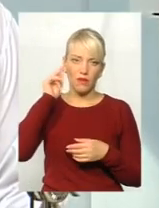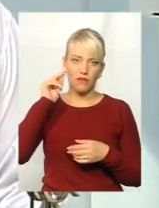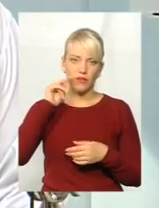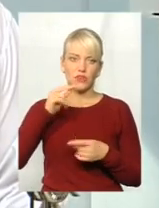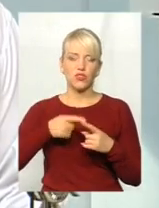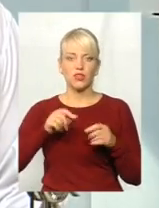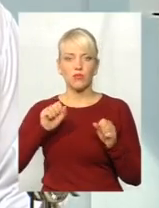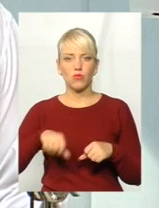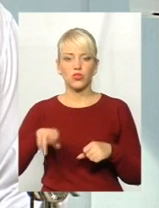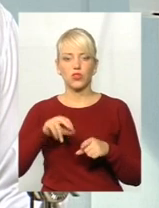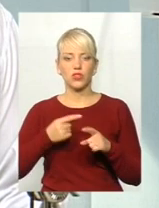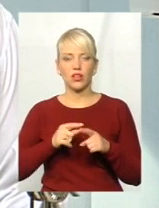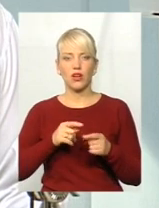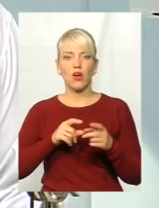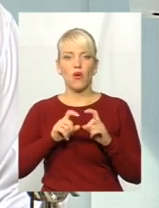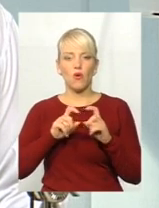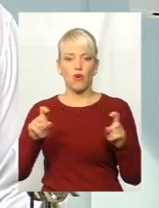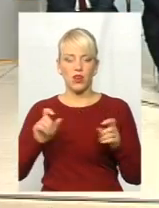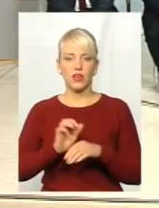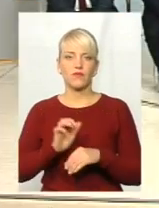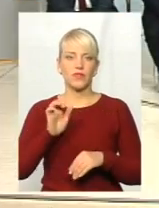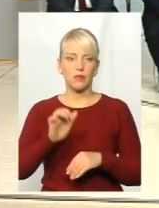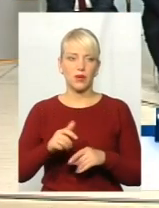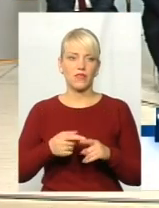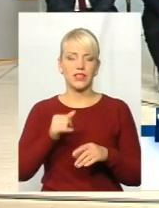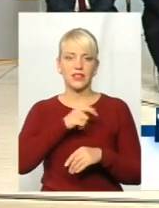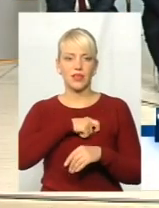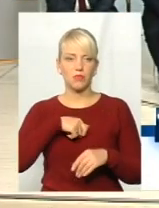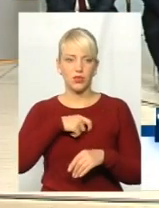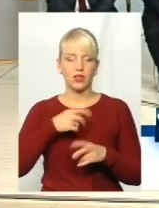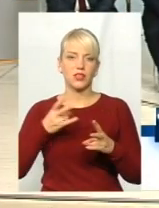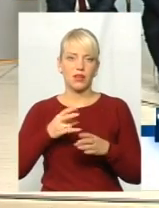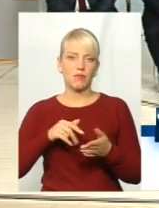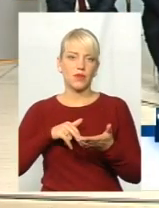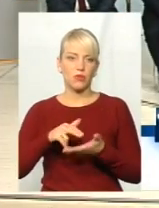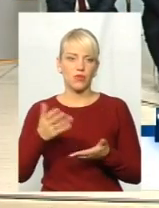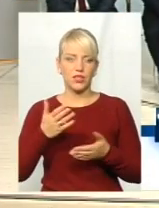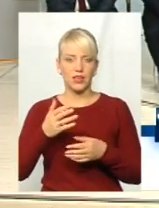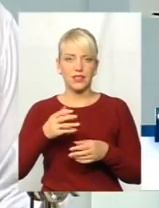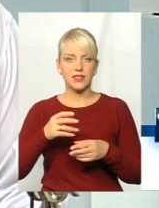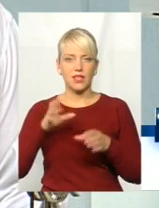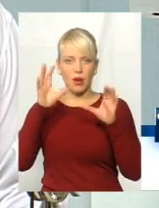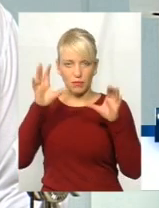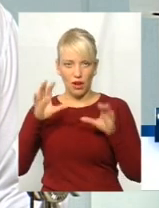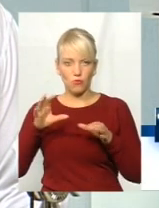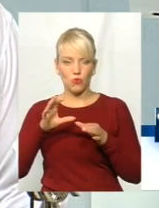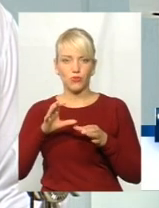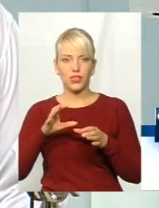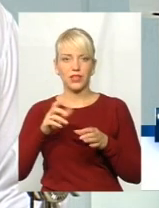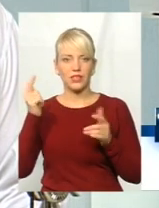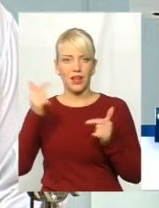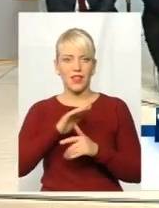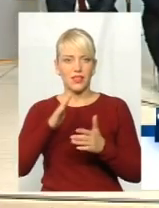не до тих органів вони направлені. Тобто і депутатам треба теж проводити якийсь правовий лікнеп? Можливо. Дещо частково.